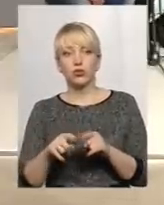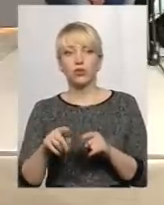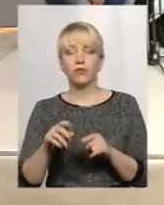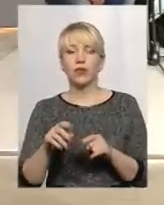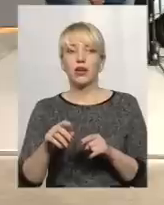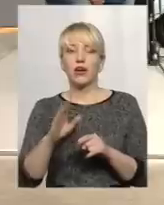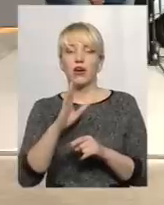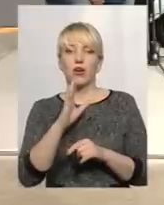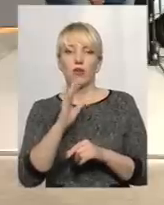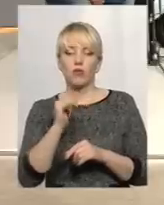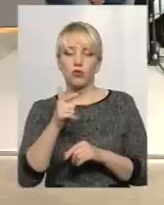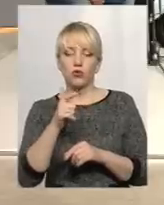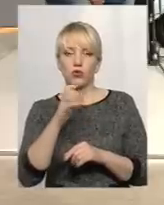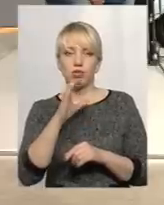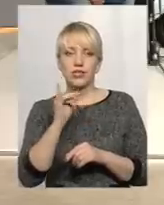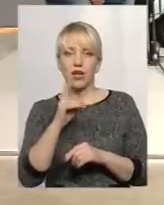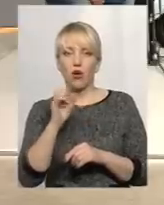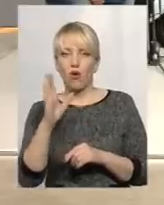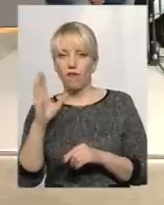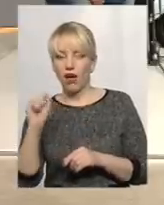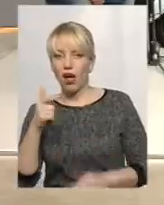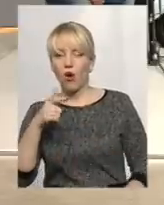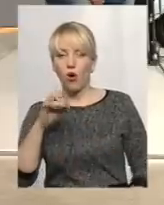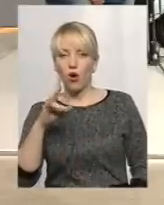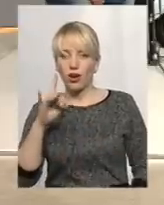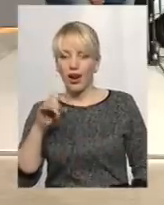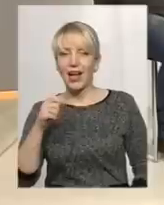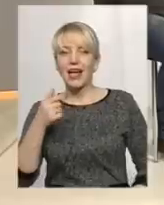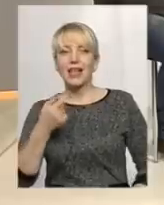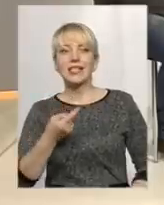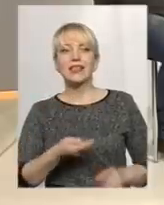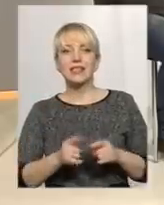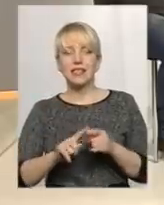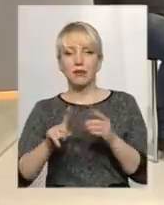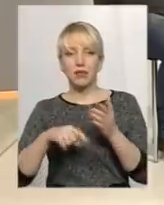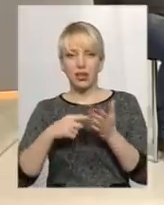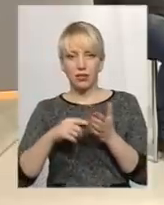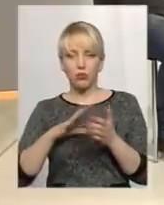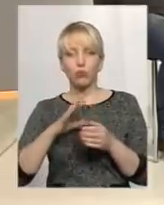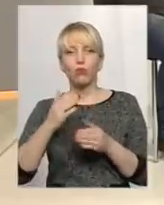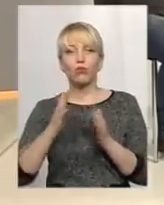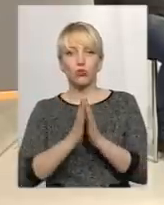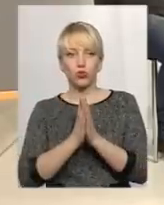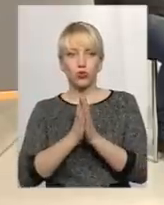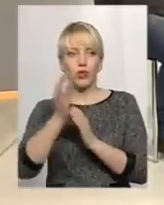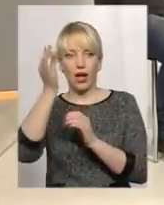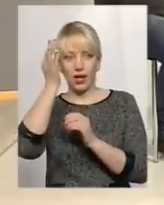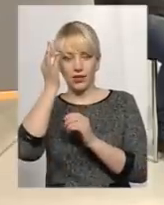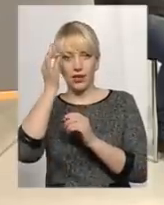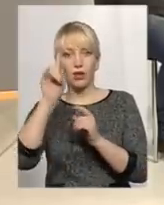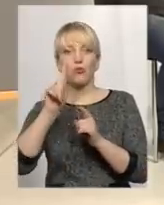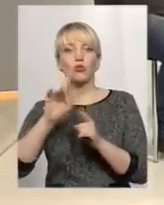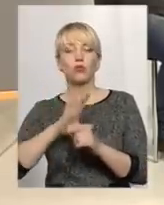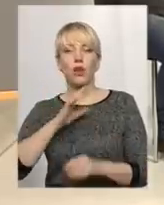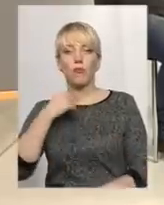гусикової гори, ми вже на одному з попередніх ефірів зачіпали це питання. Але прошу режисера нагадати сюжетом, про що йде